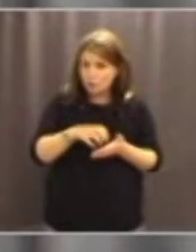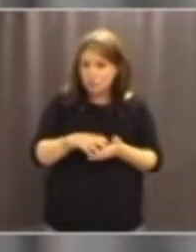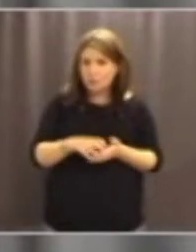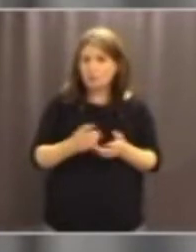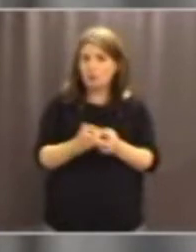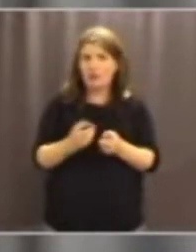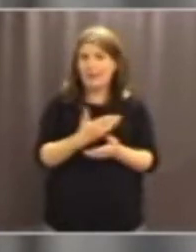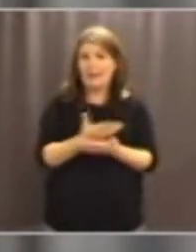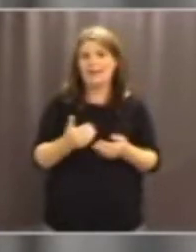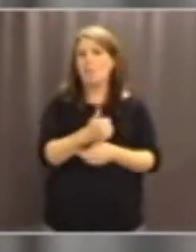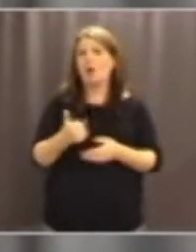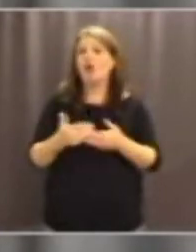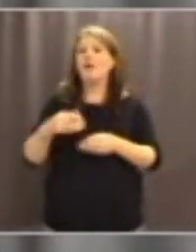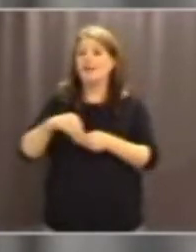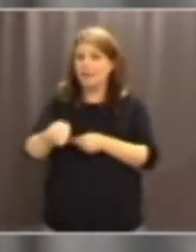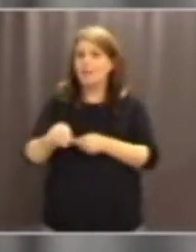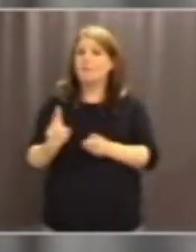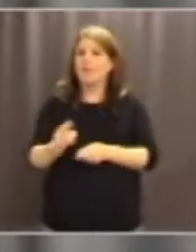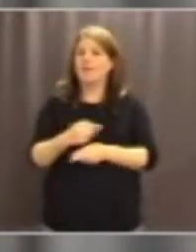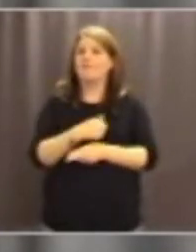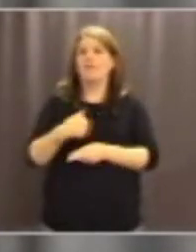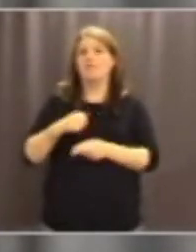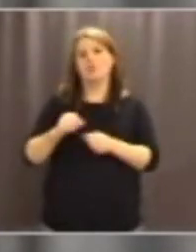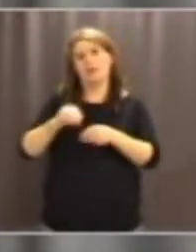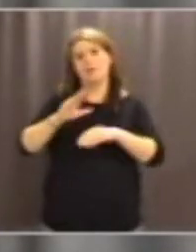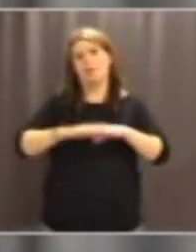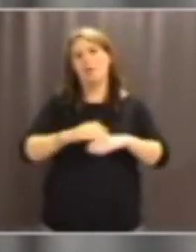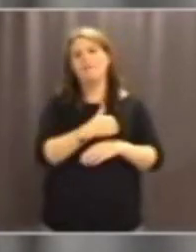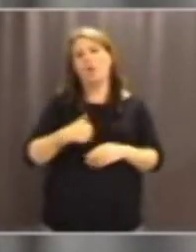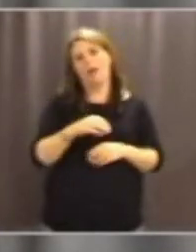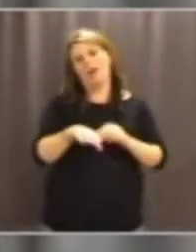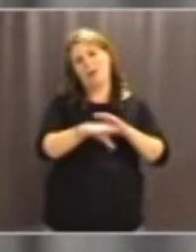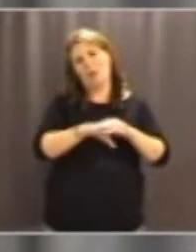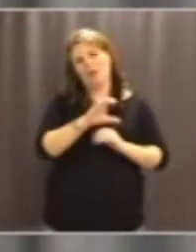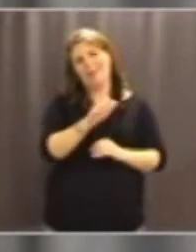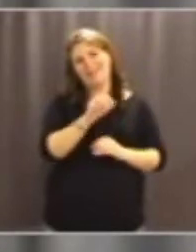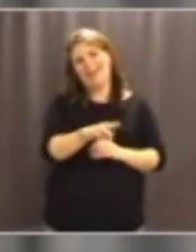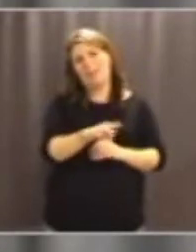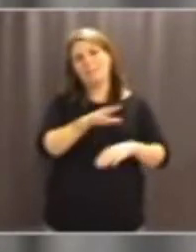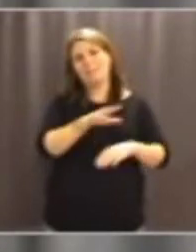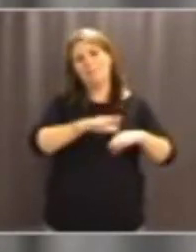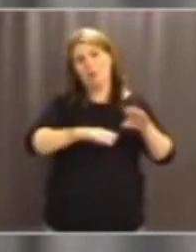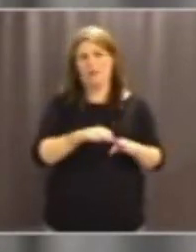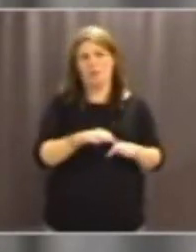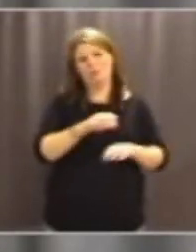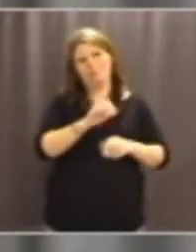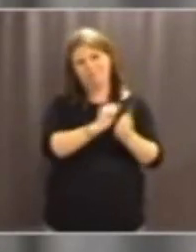vi bara ska göra denna satsning utan vi måste satsa också på stambanorna upprustning och södra stambanorna